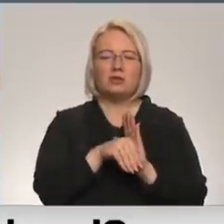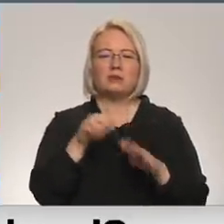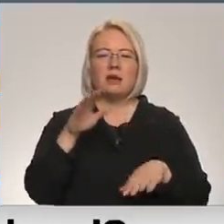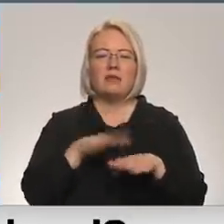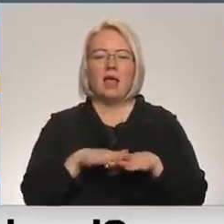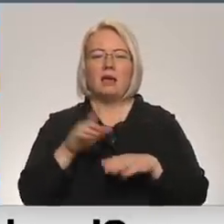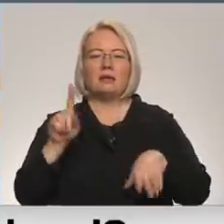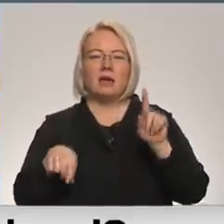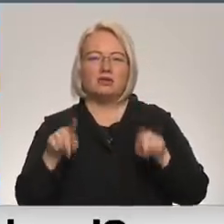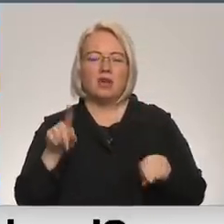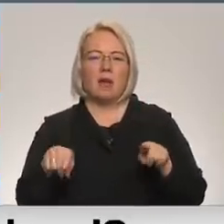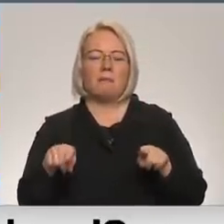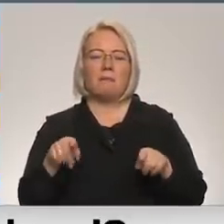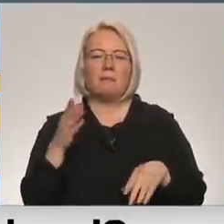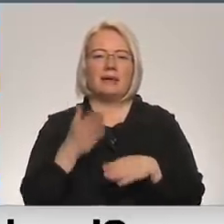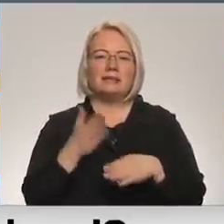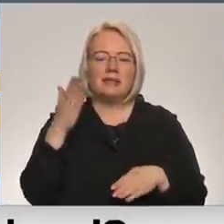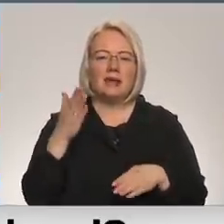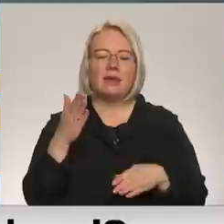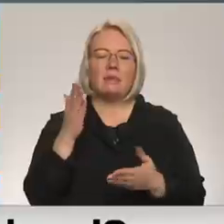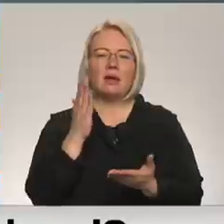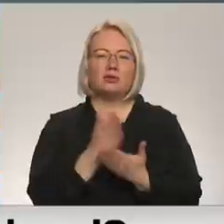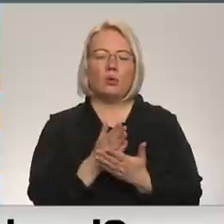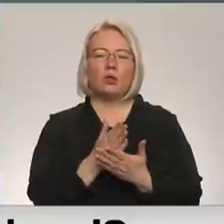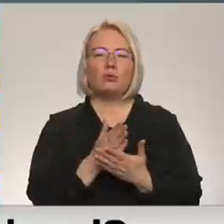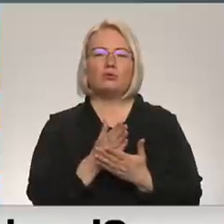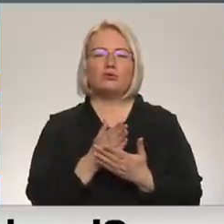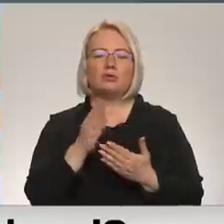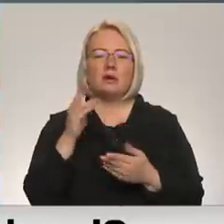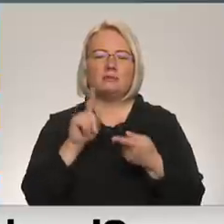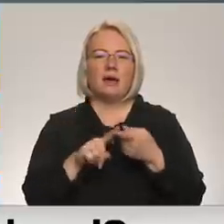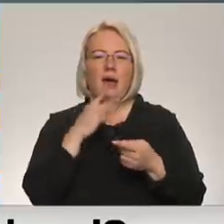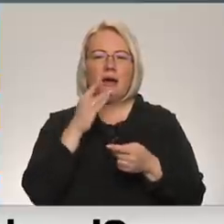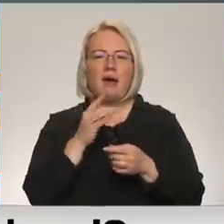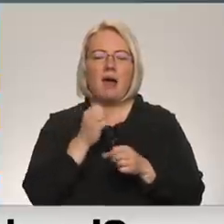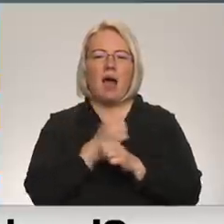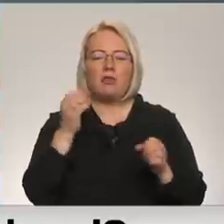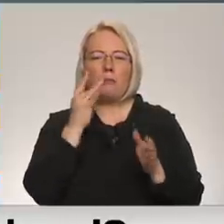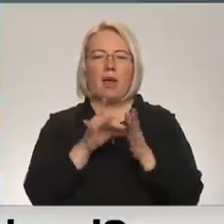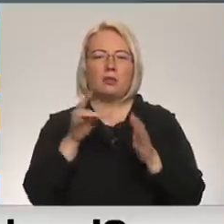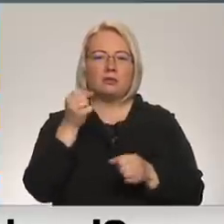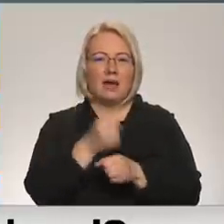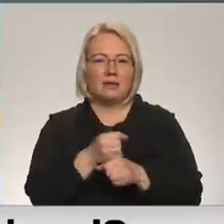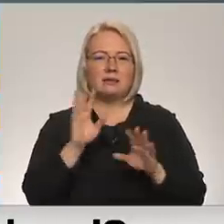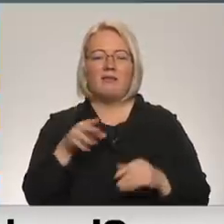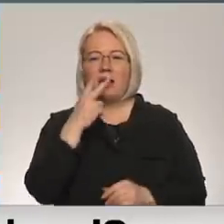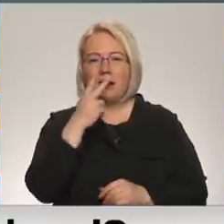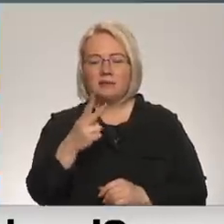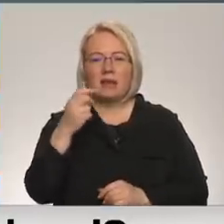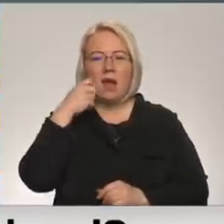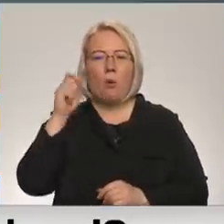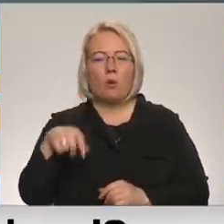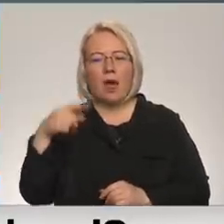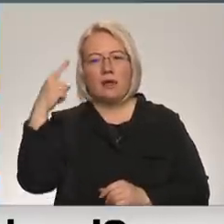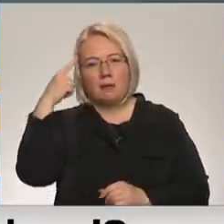dēļ atsevišķiem incidentiem, kas ir notikuši arī attiecību uz automa elektrostaciju, tad var redzēt to, ka Ukraina faktiski arī apzinās, ka karš